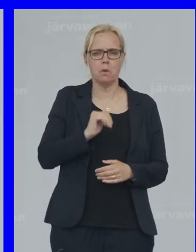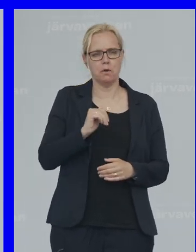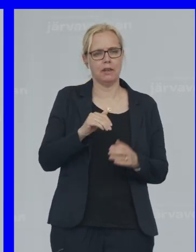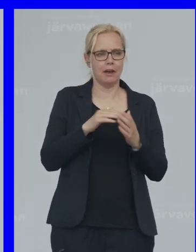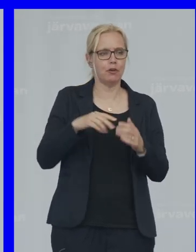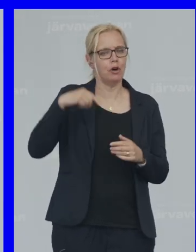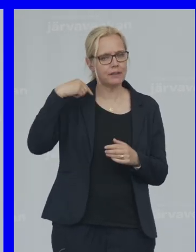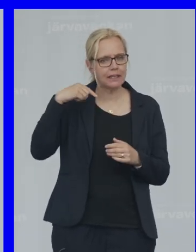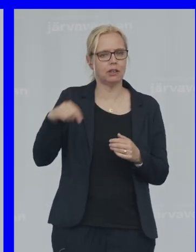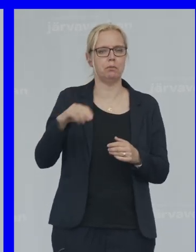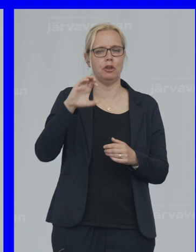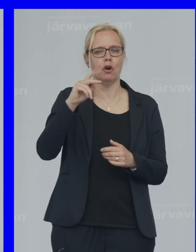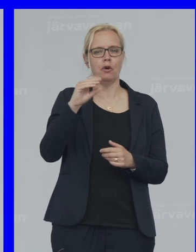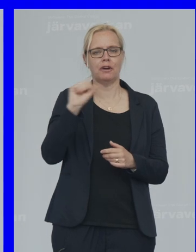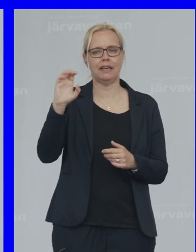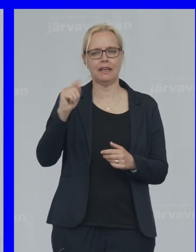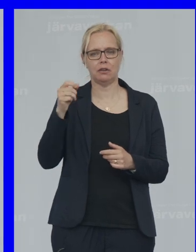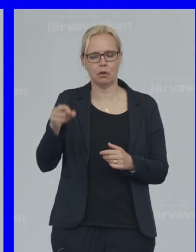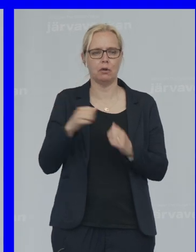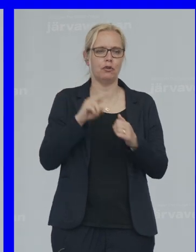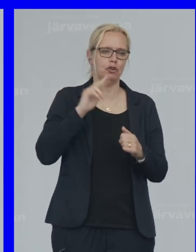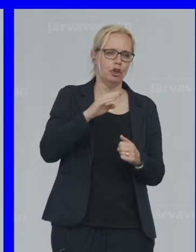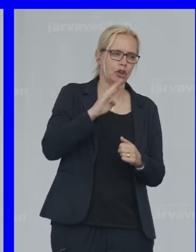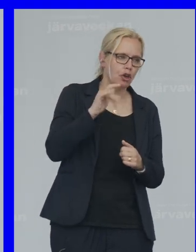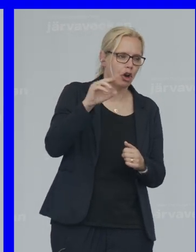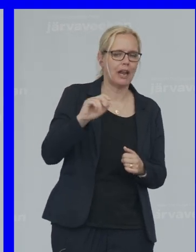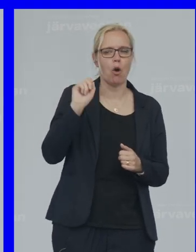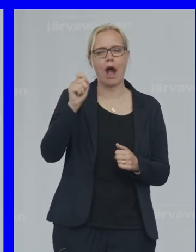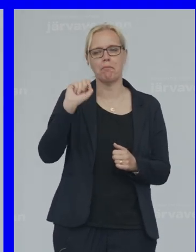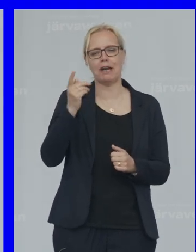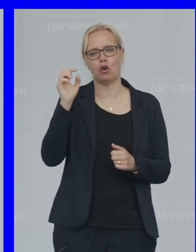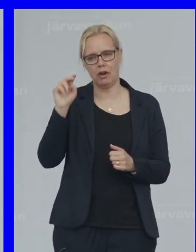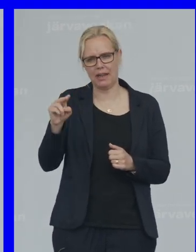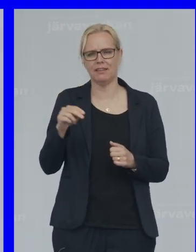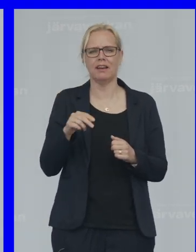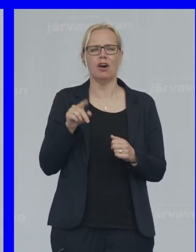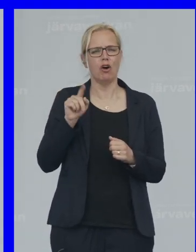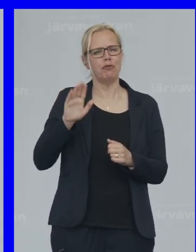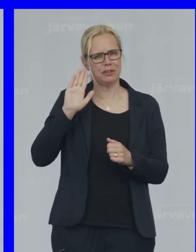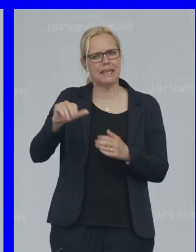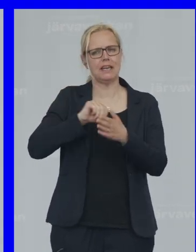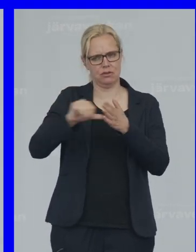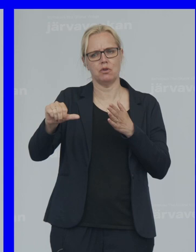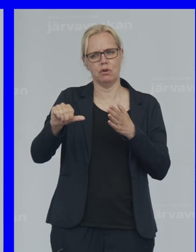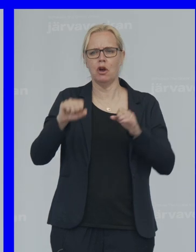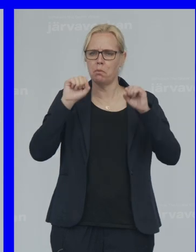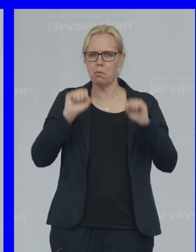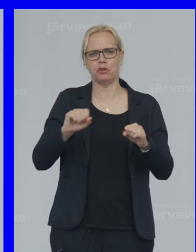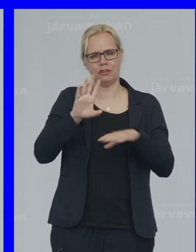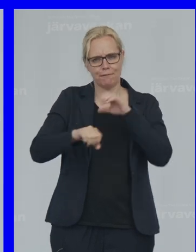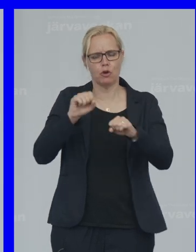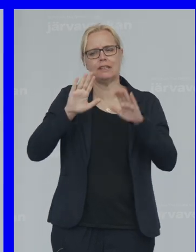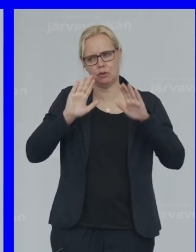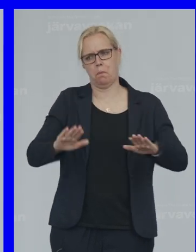Rinkeby Och Skäggetorp Från Nydala Och Hammarkullen Och för deras skull Måste våldet